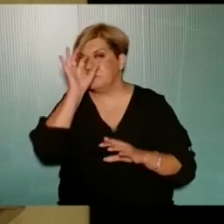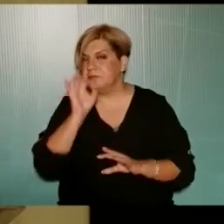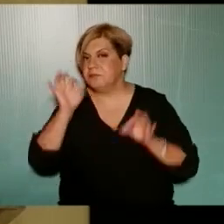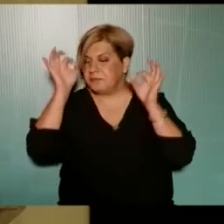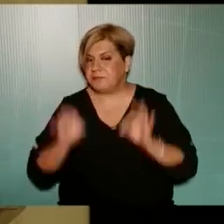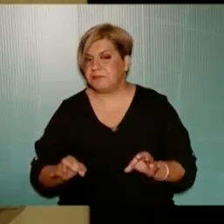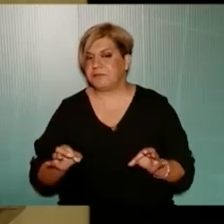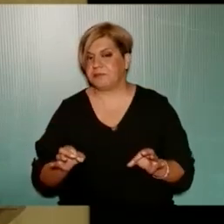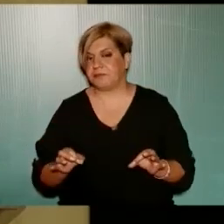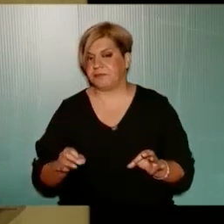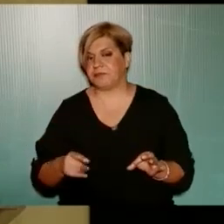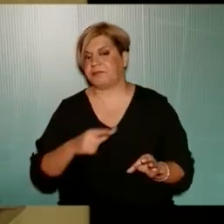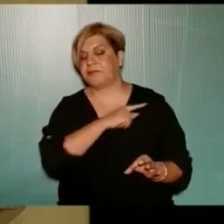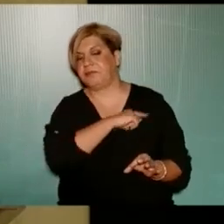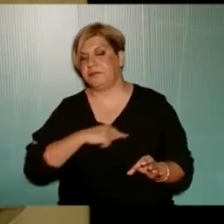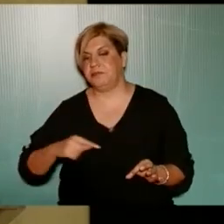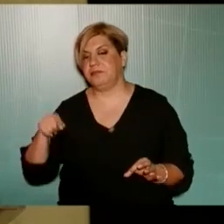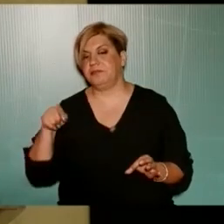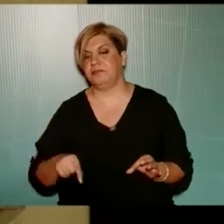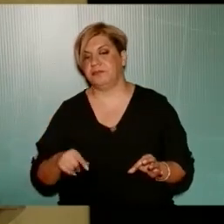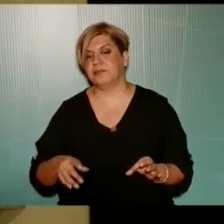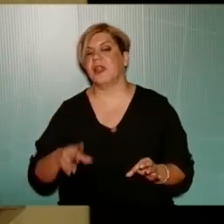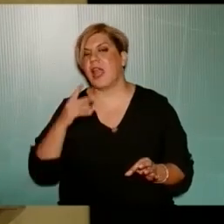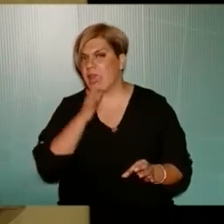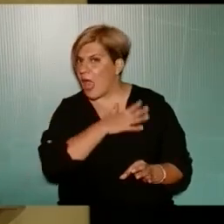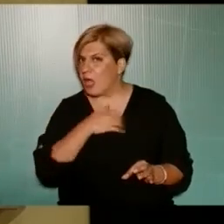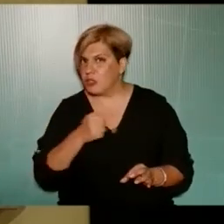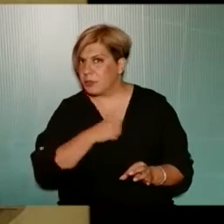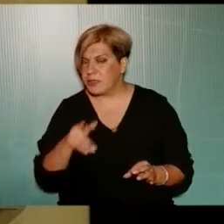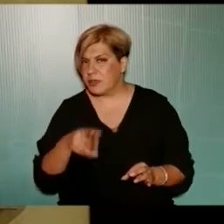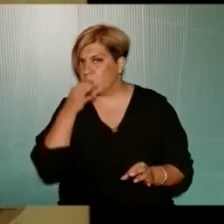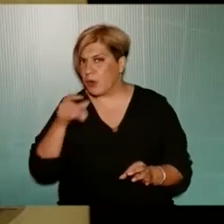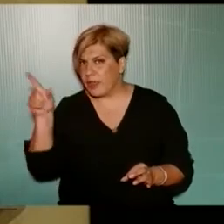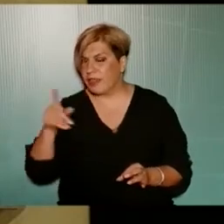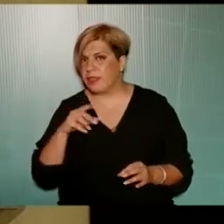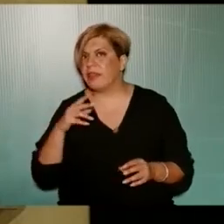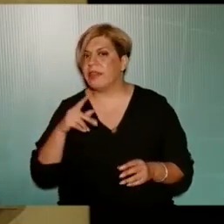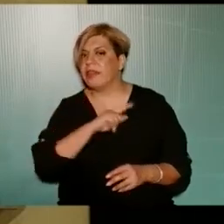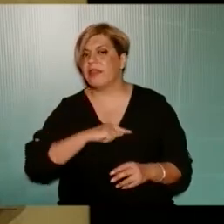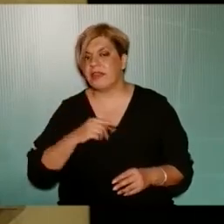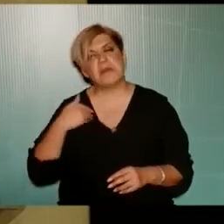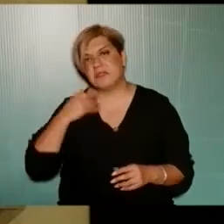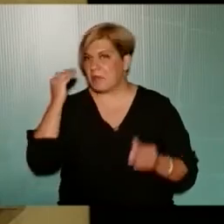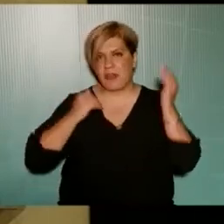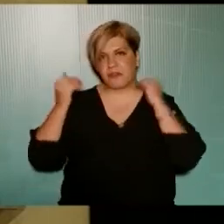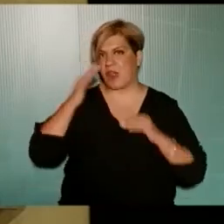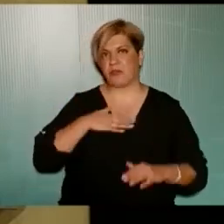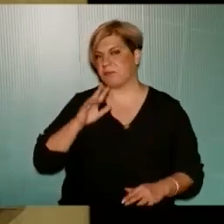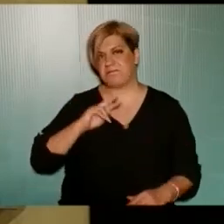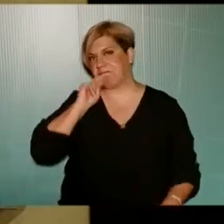σε αυτά που λέει η διοίκηση. Είναι αξιόπιστα αυτά που λέει η διοίκηση. Συγγνώμη, αλλά εμείς αμφιβάλλουμε.